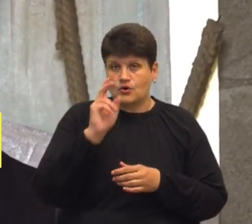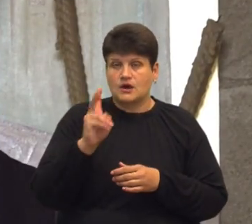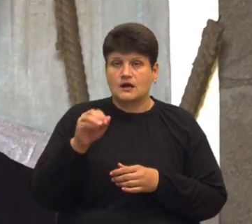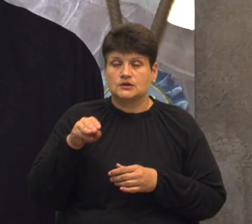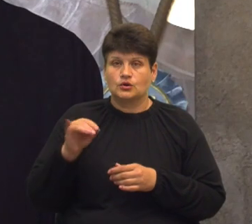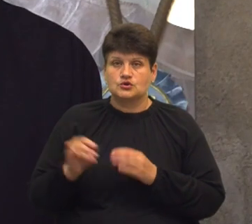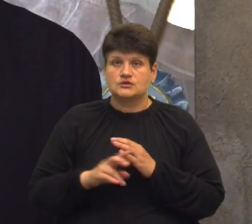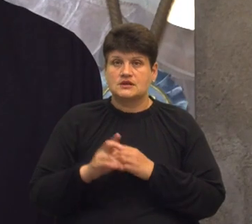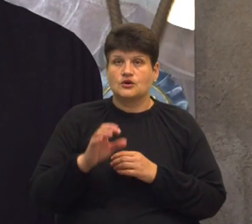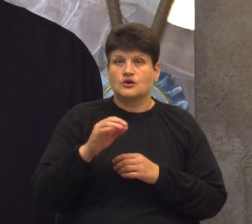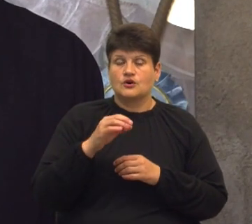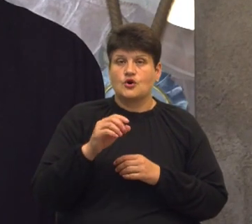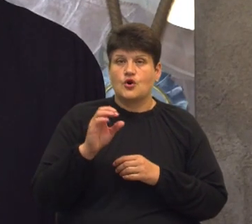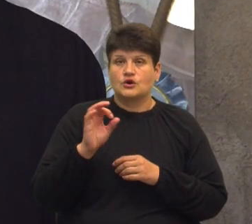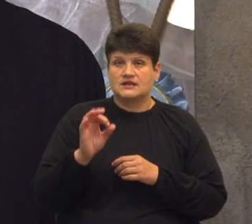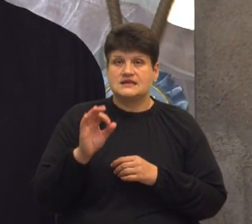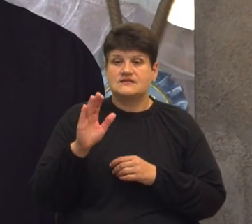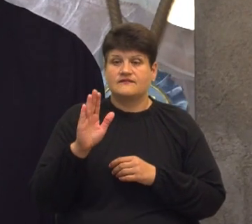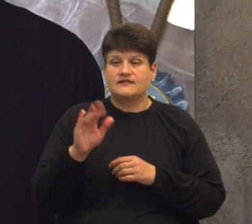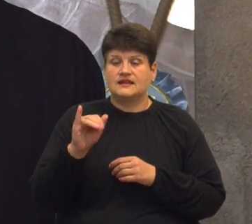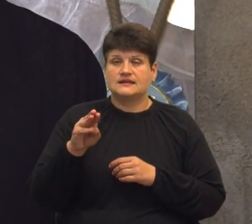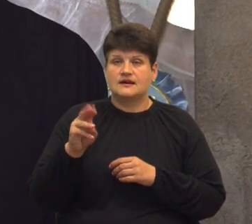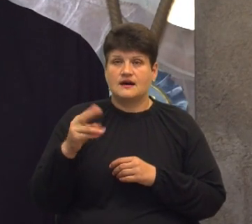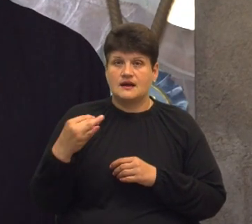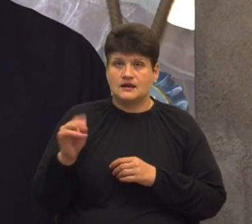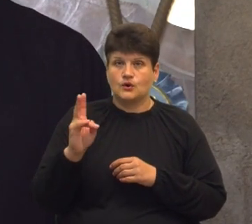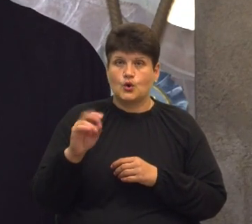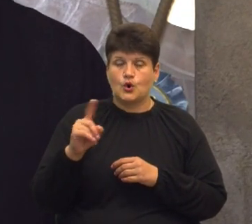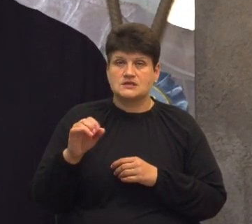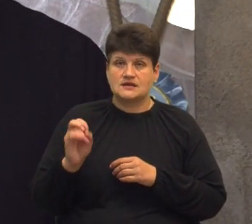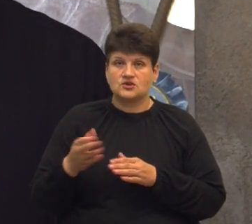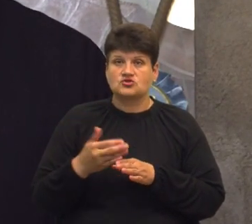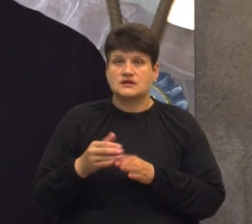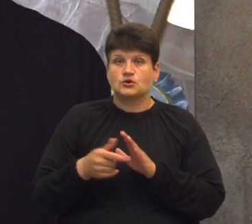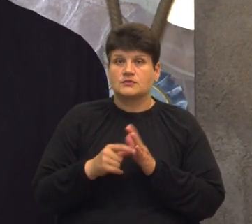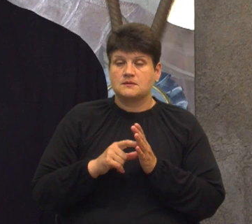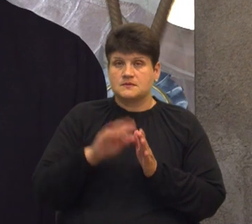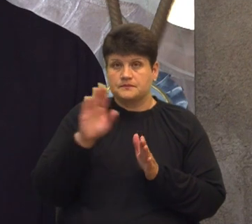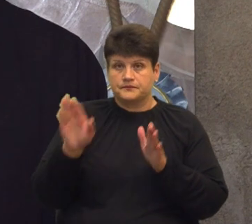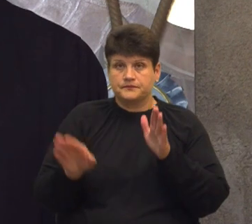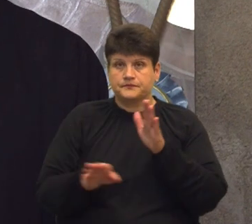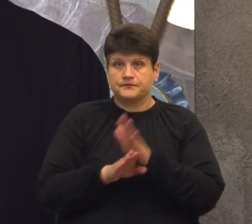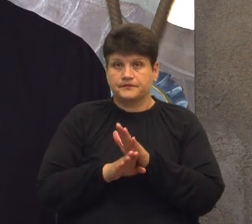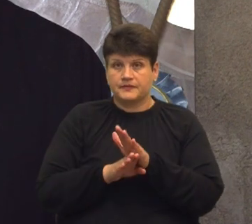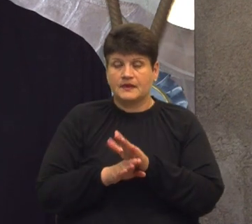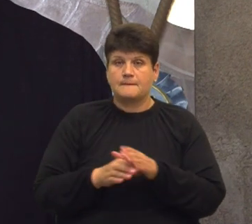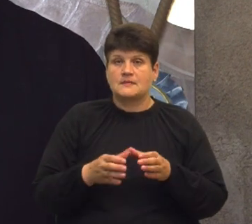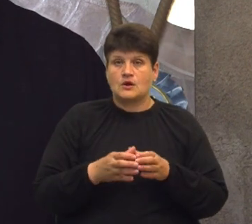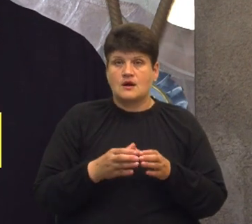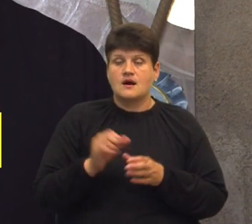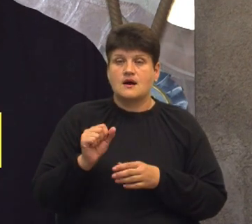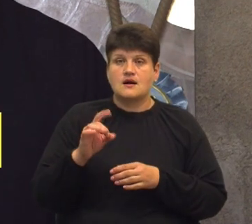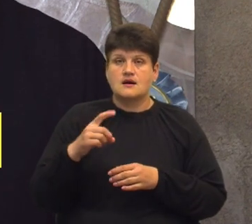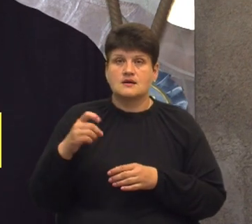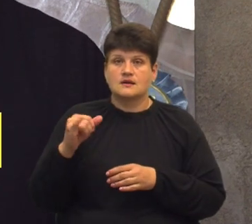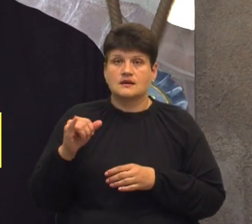Віталій Козак. Частину ми хочемо використовувати цих приміщень під підрозділи архієпархії, зокрема,